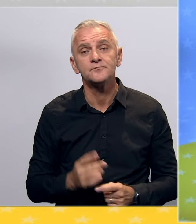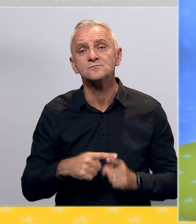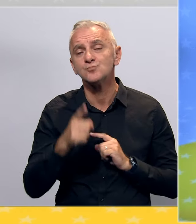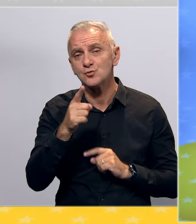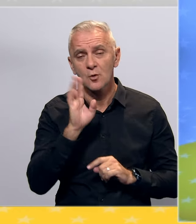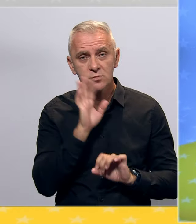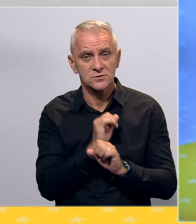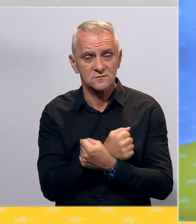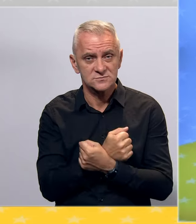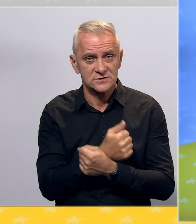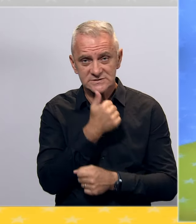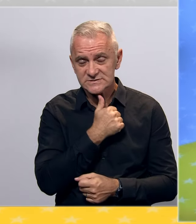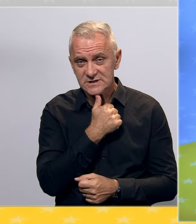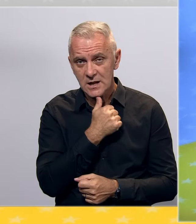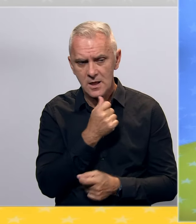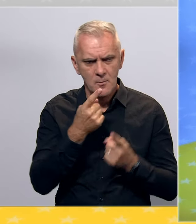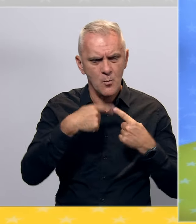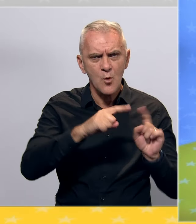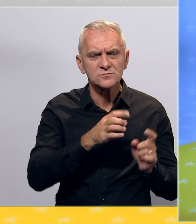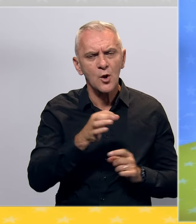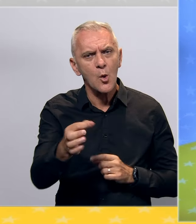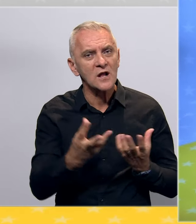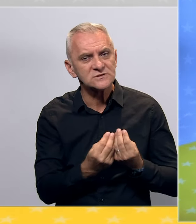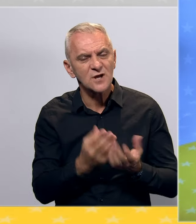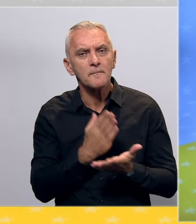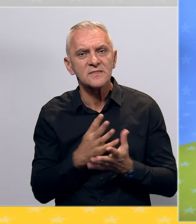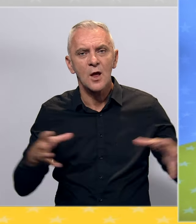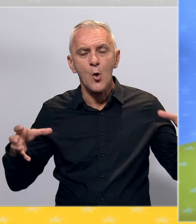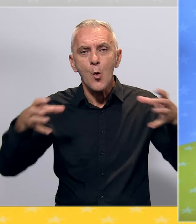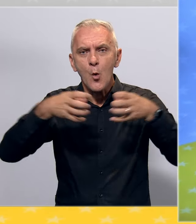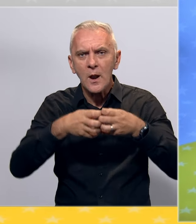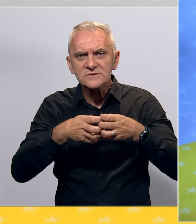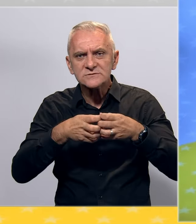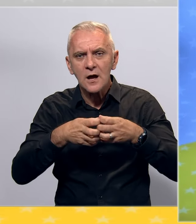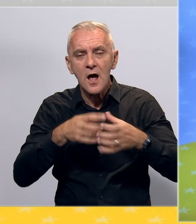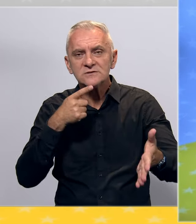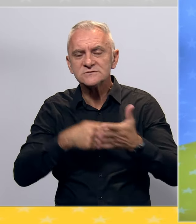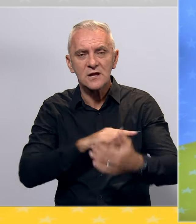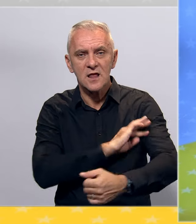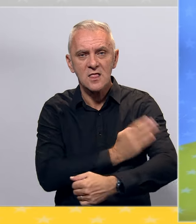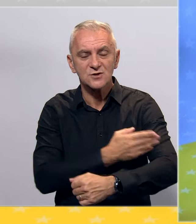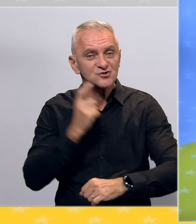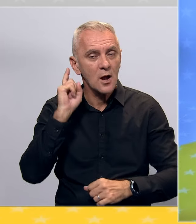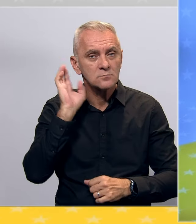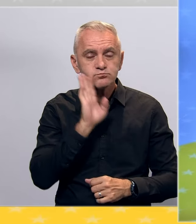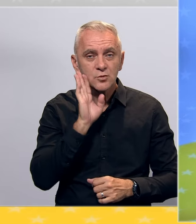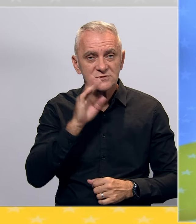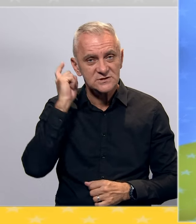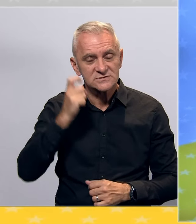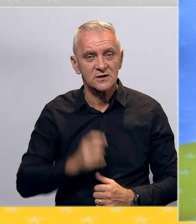BH zeleni će u nekim specifičnim lokalnim zajednicama nastupiti i u koalicijama, a s ciljem jačanja probosanskih snaga.